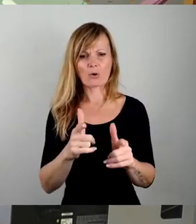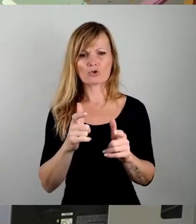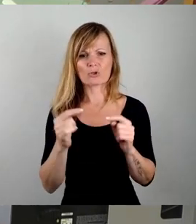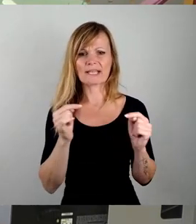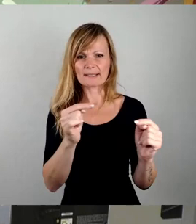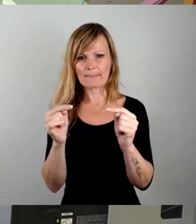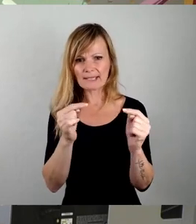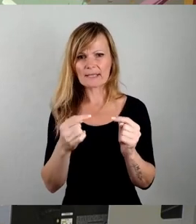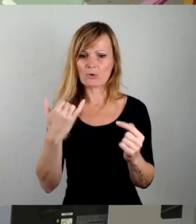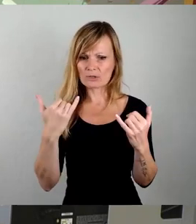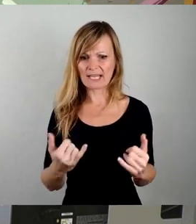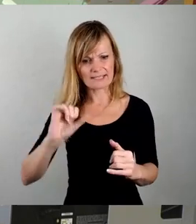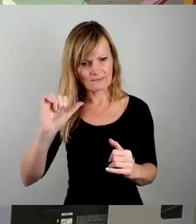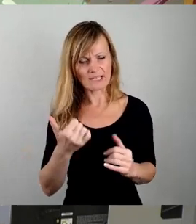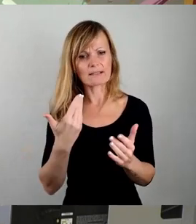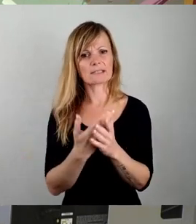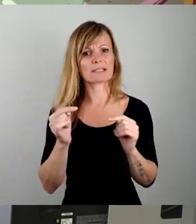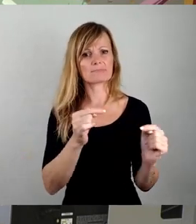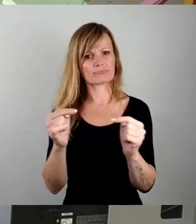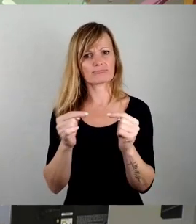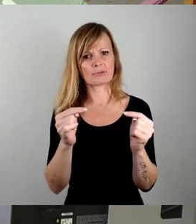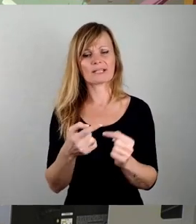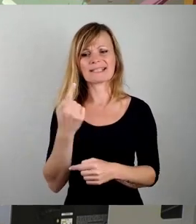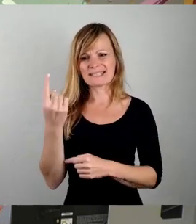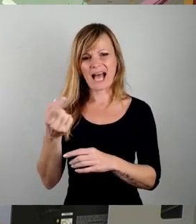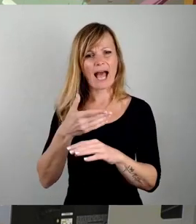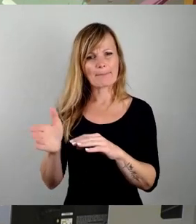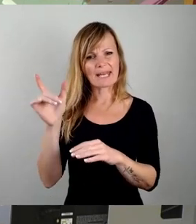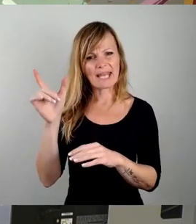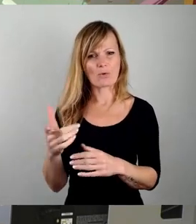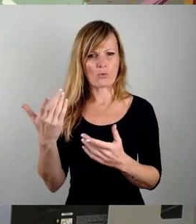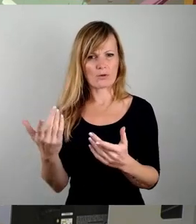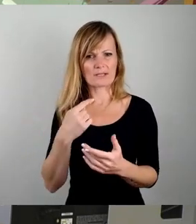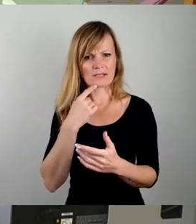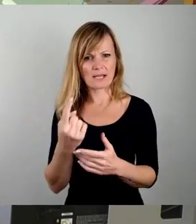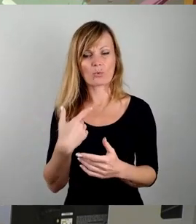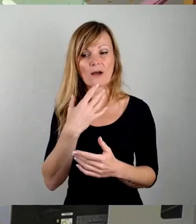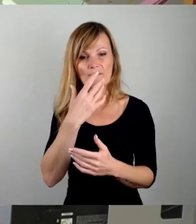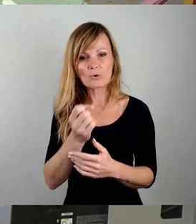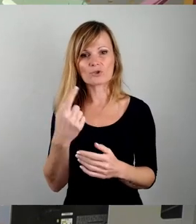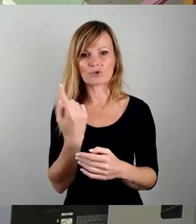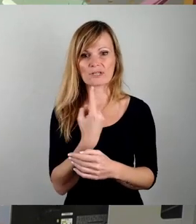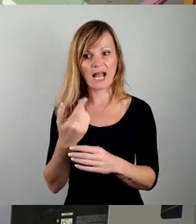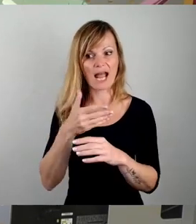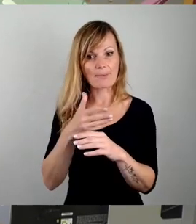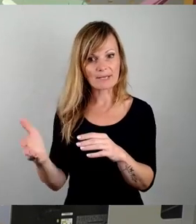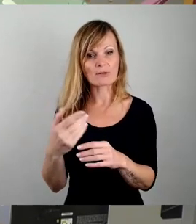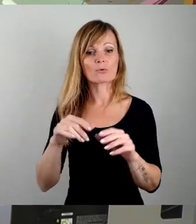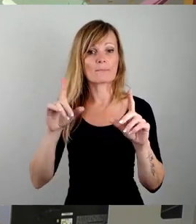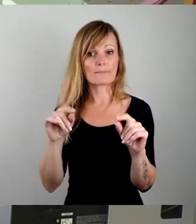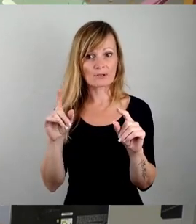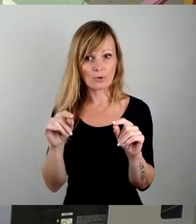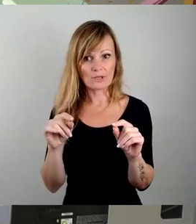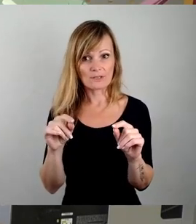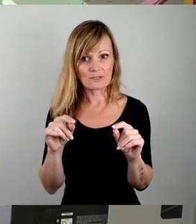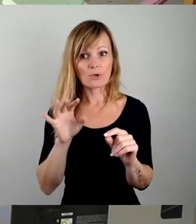wieder führen, weil die Ablehnung, die Sie da beantragen oder im Grunde eigentlich herbeiführen wollen, bedeutet faktisch, dass